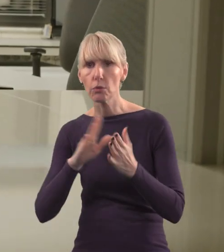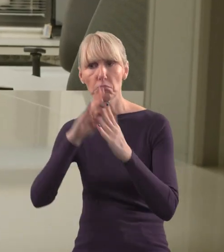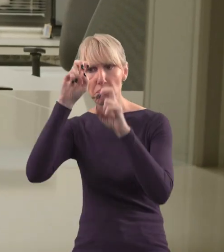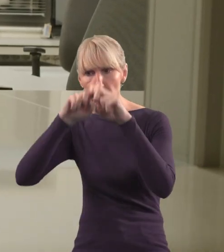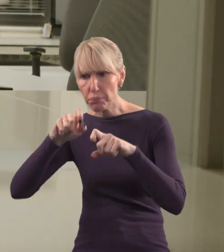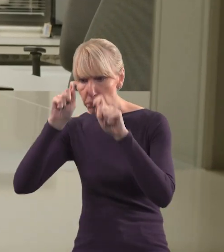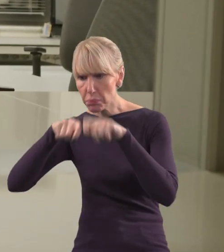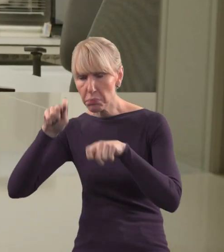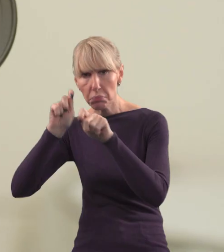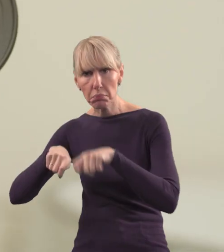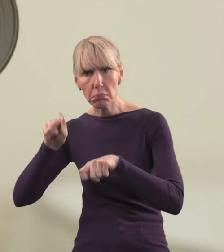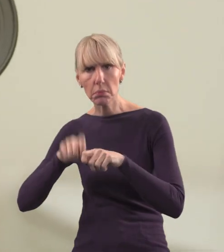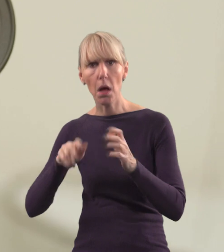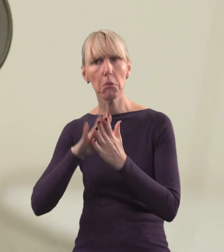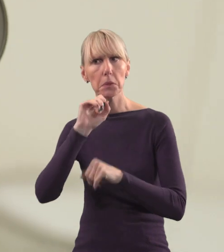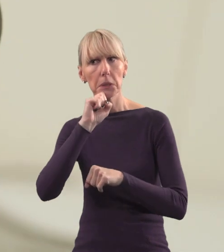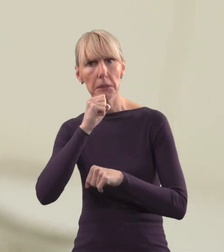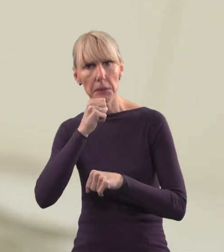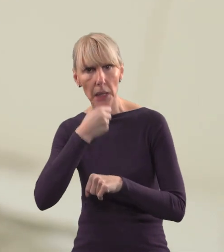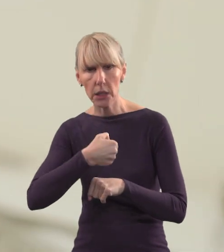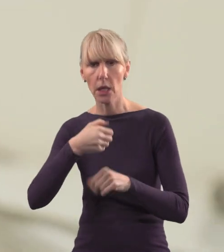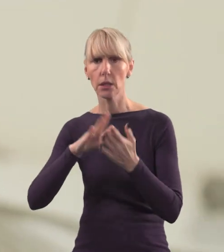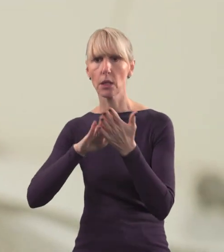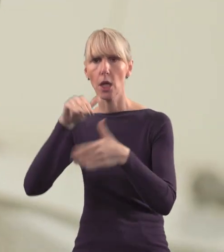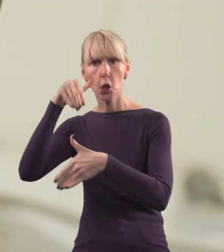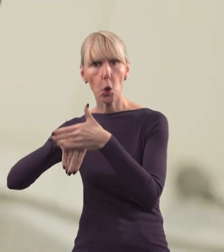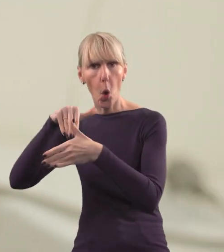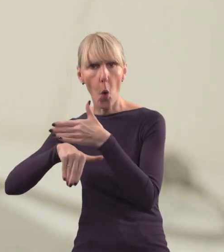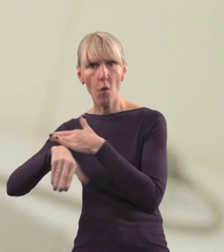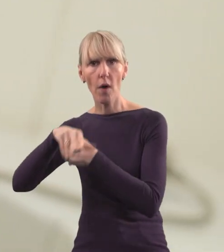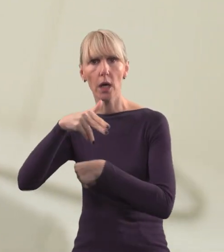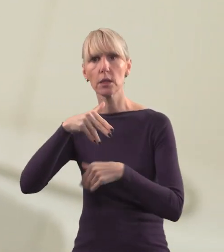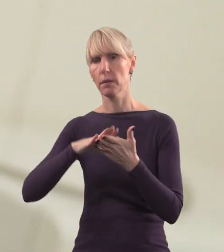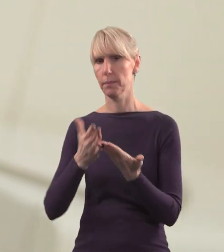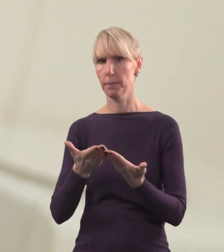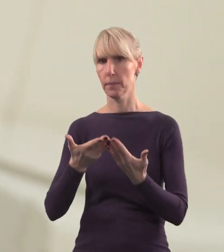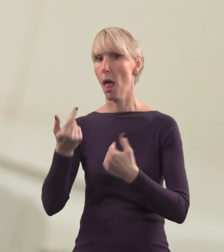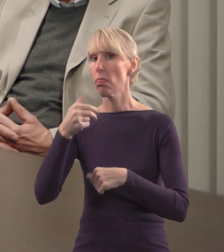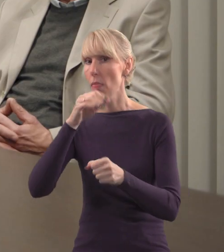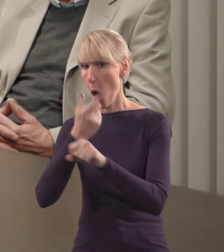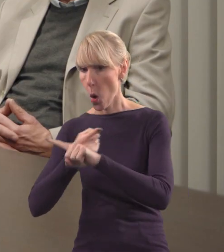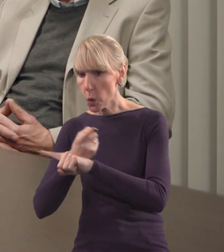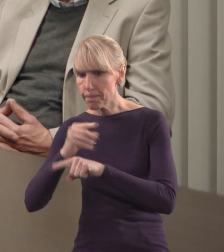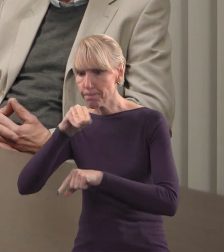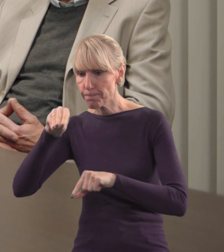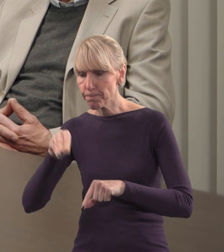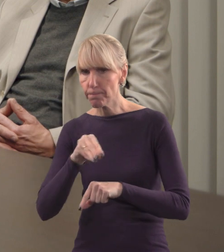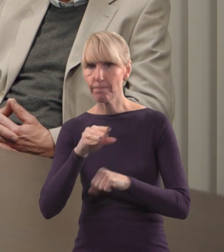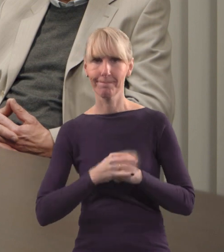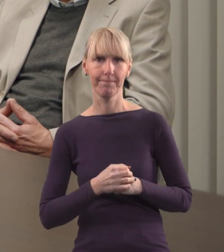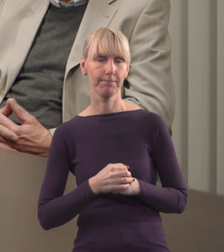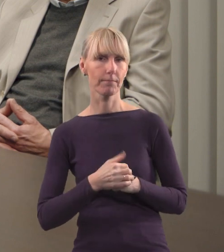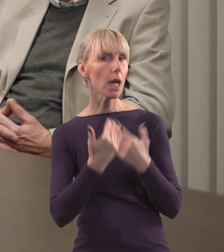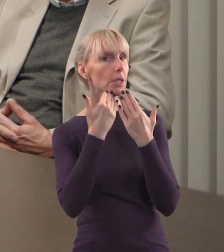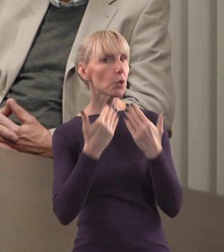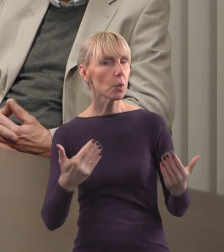procesy związane ze starzeniem i przechowywaniem nasion roślin ogrodniczych. Panie Mariuszu, bardzo dziękuję